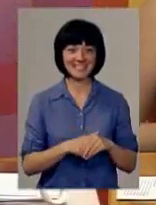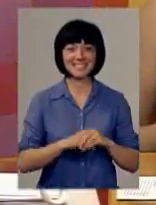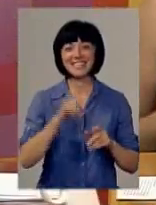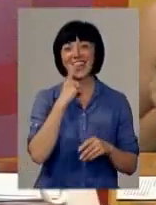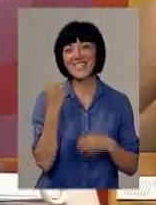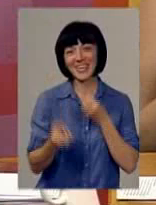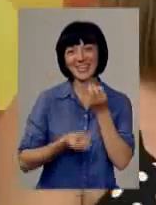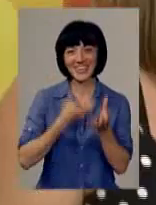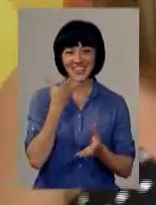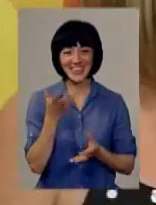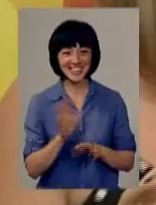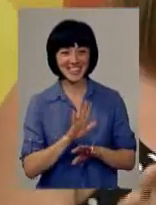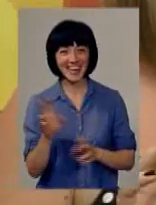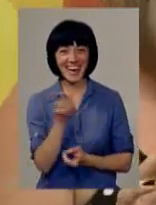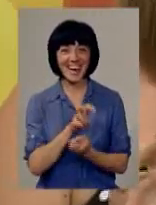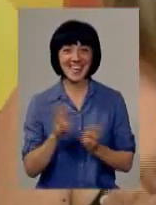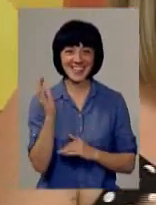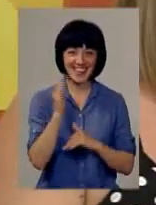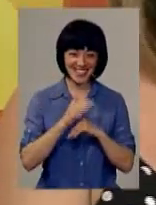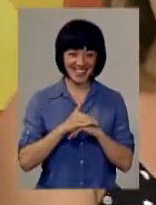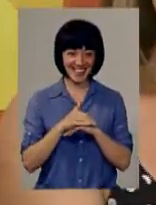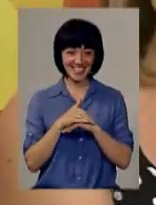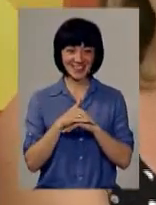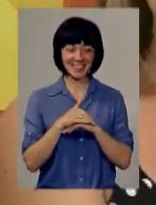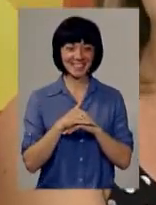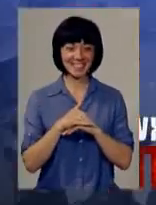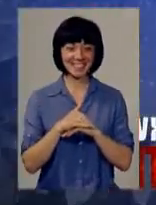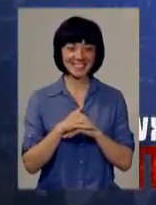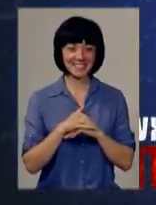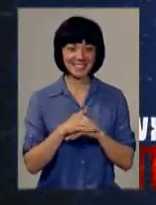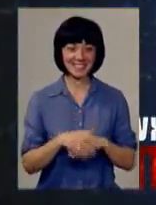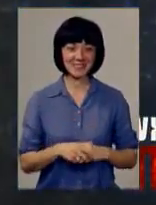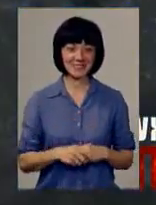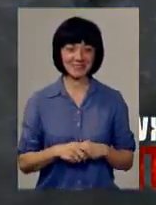Цервону руту не шукай вечорами.